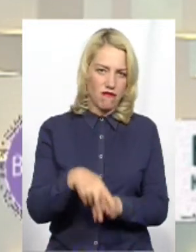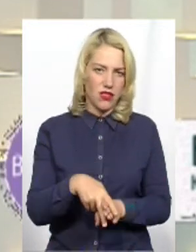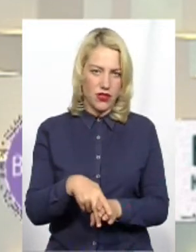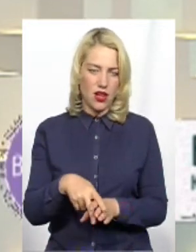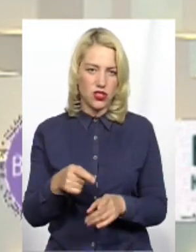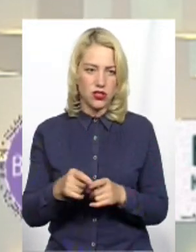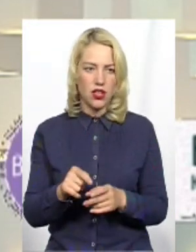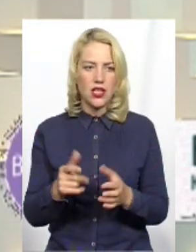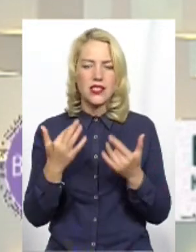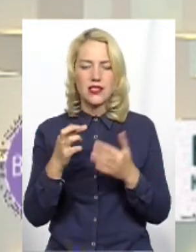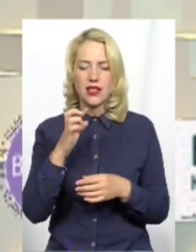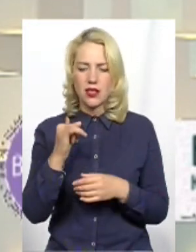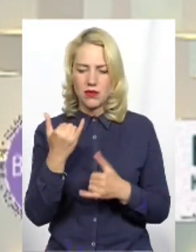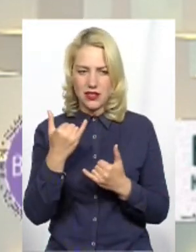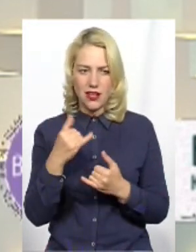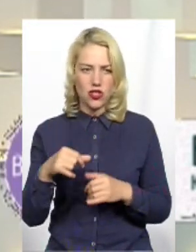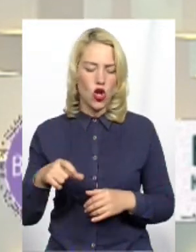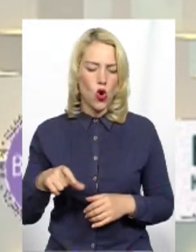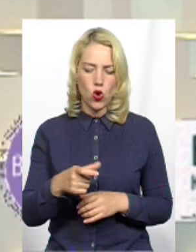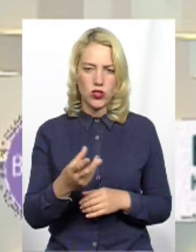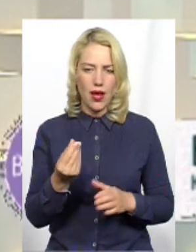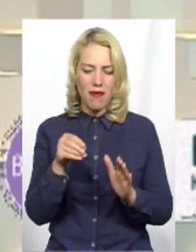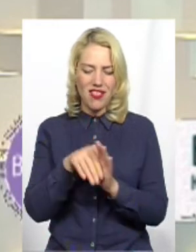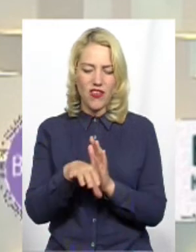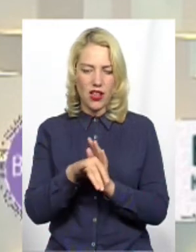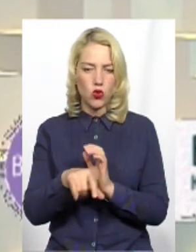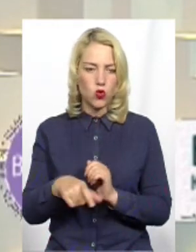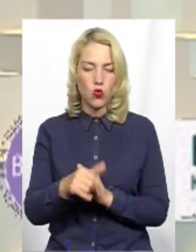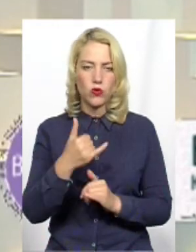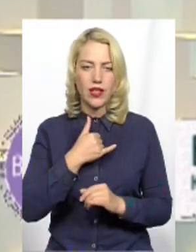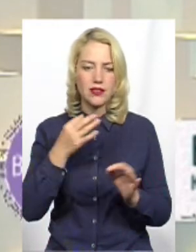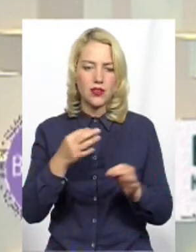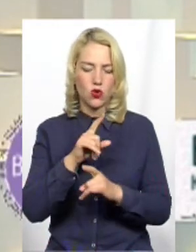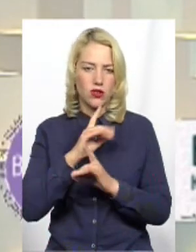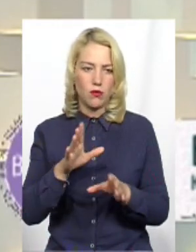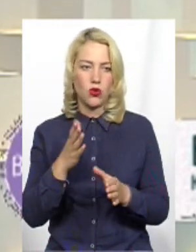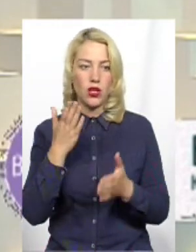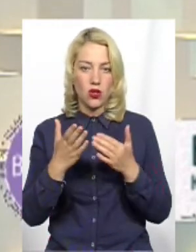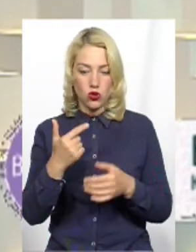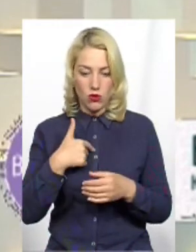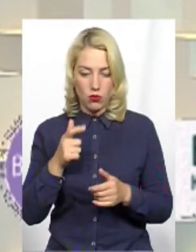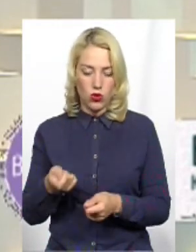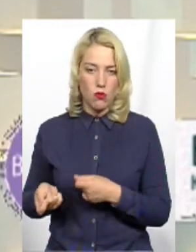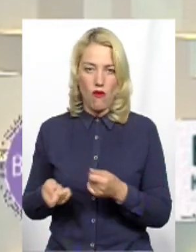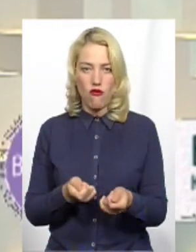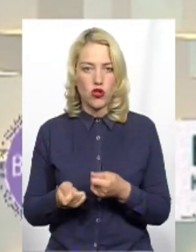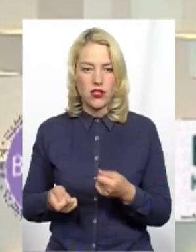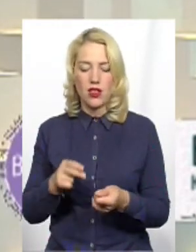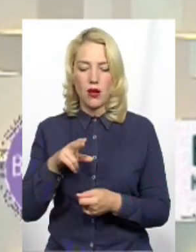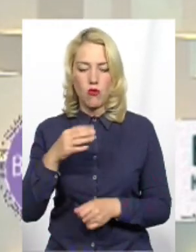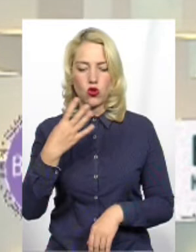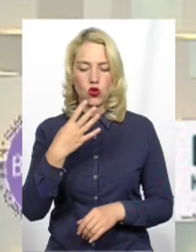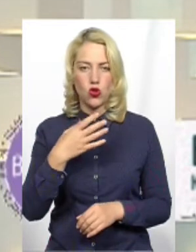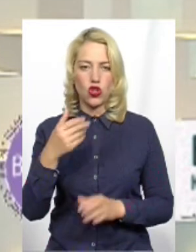ми б скільки грошей зараз не вкладували в дороги В нас їх не буде ніколи, поки будемо возити по 40-60 тонн В